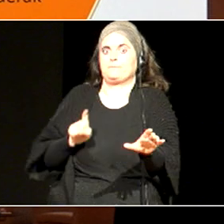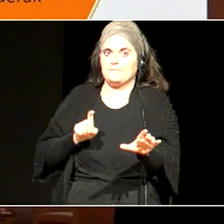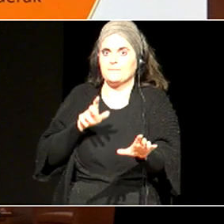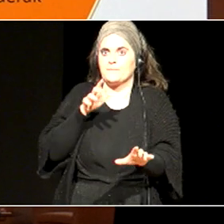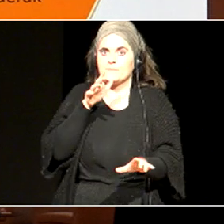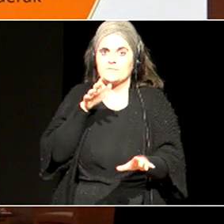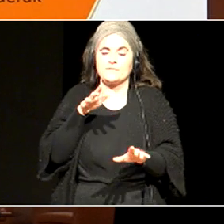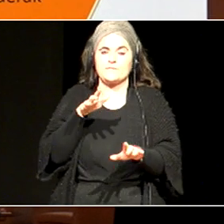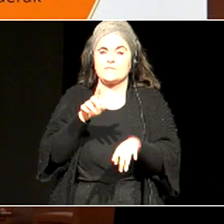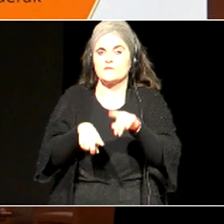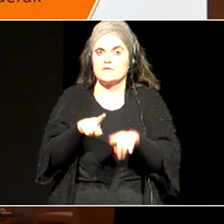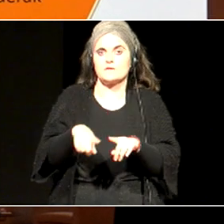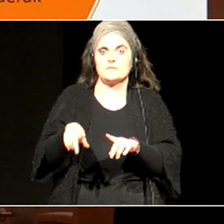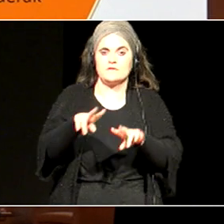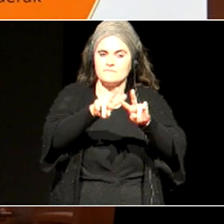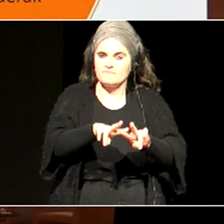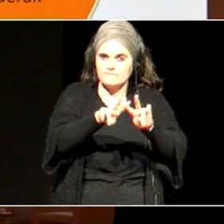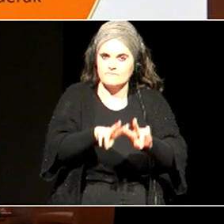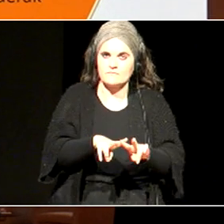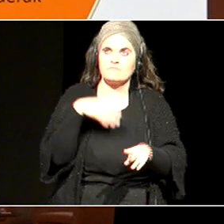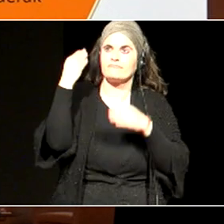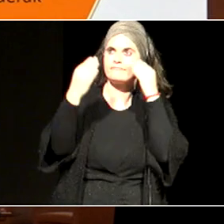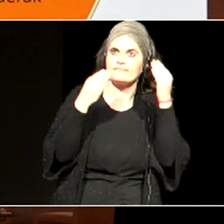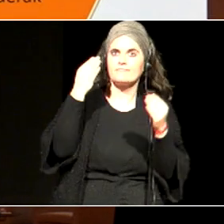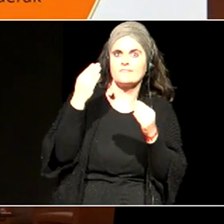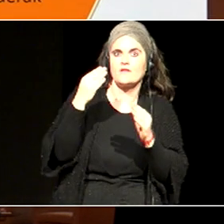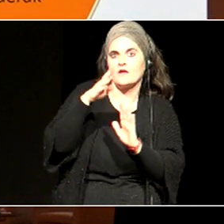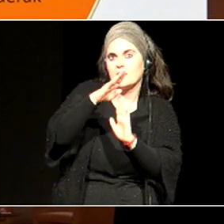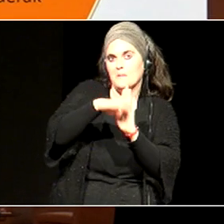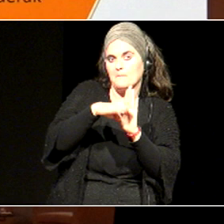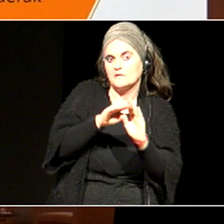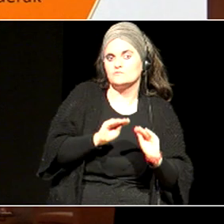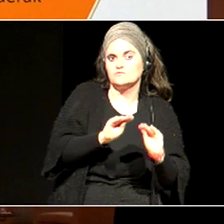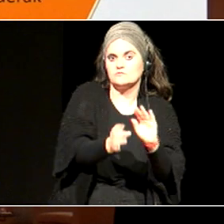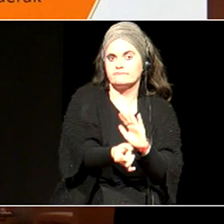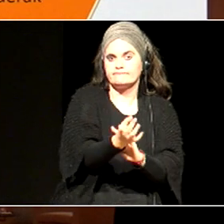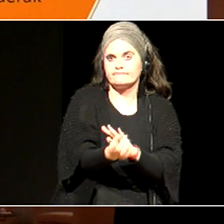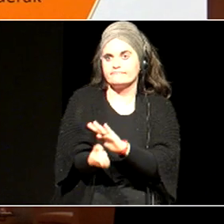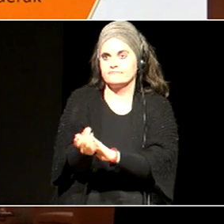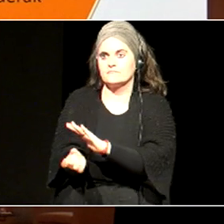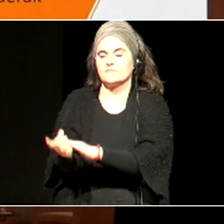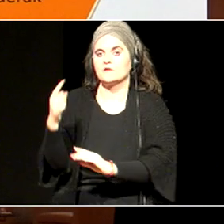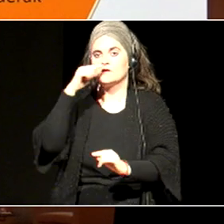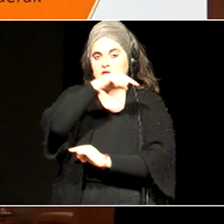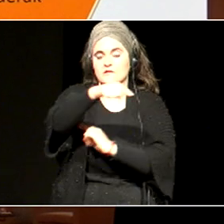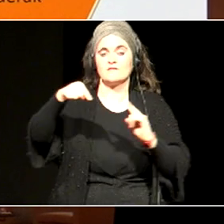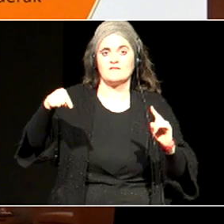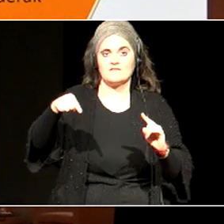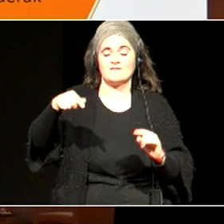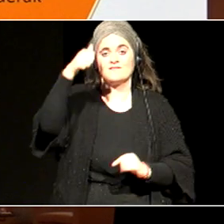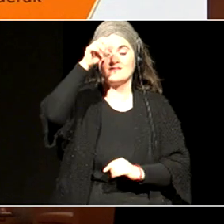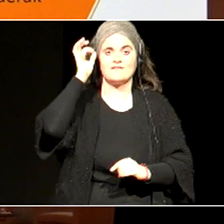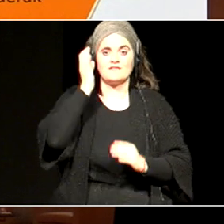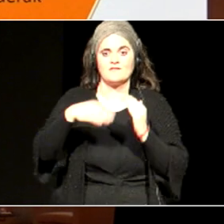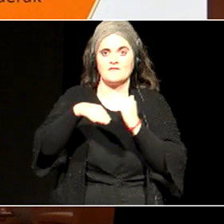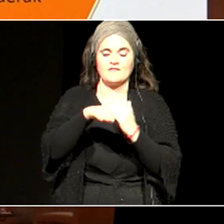diagnostiko edo, hausnarketa horretatik, plana, sortu behar da, eta urteko planetan, eskidetza, izla izan